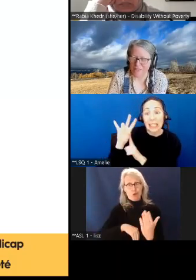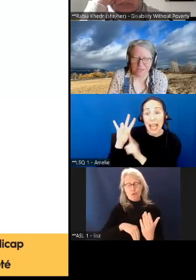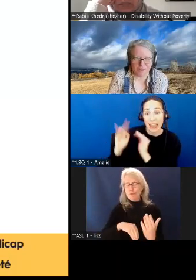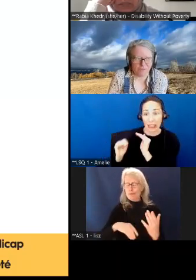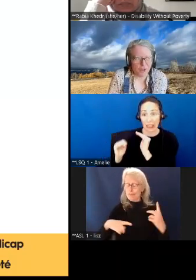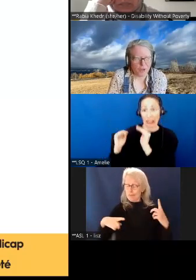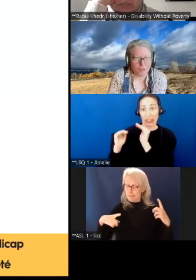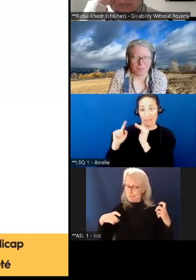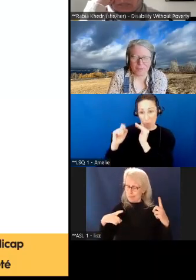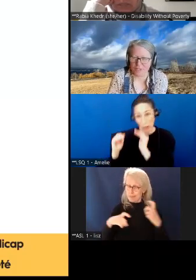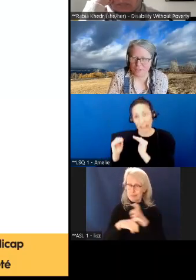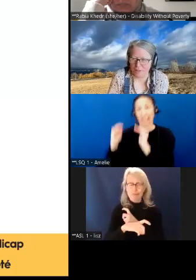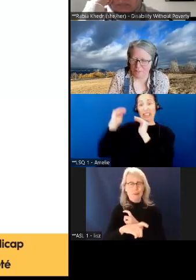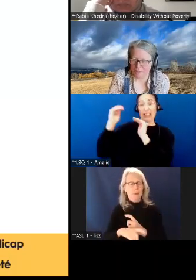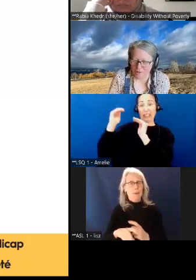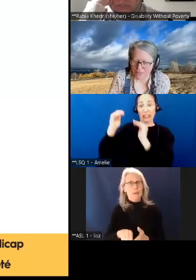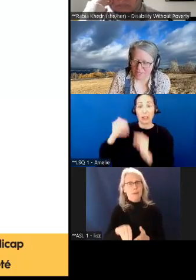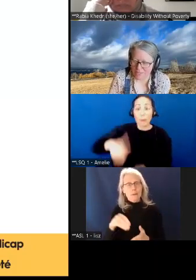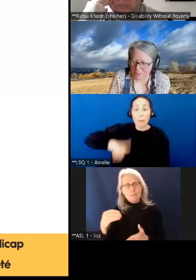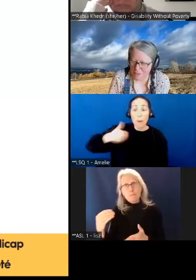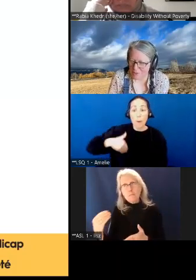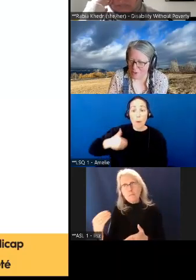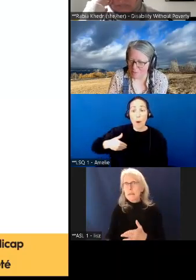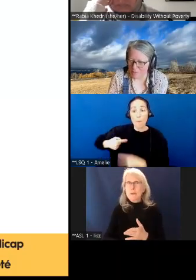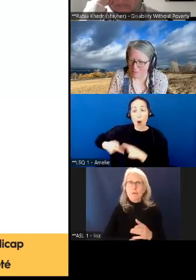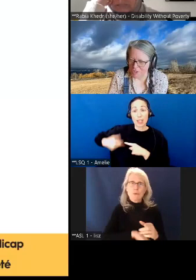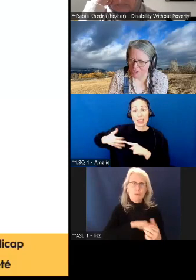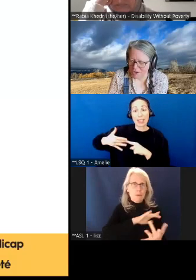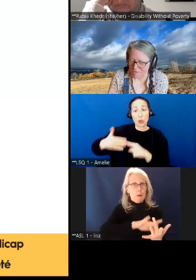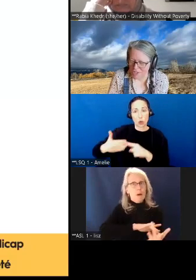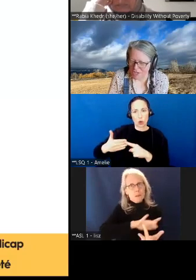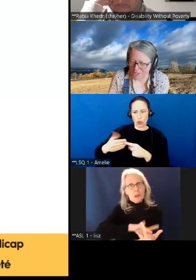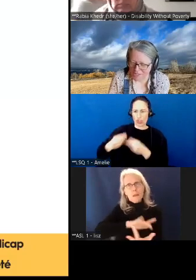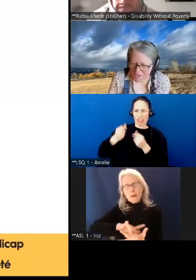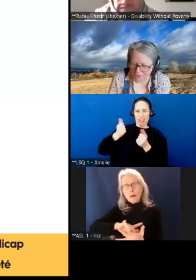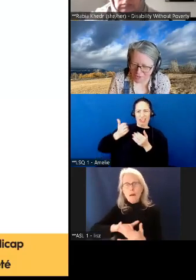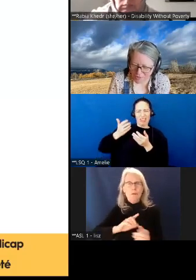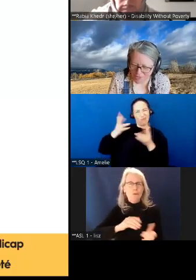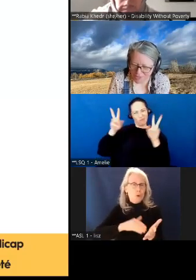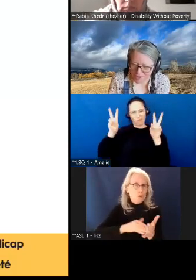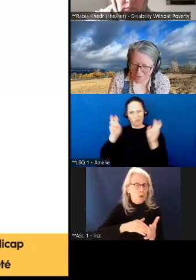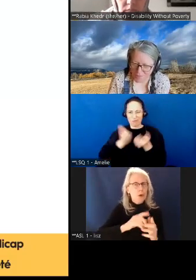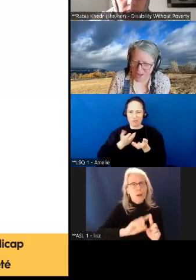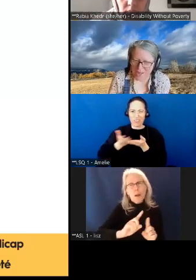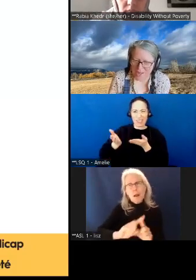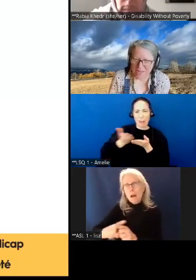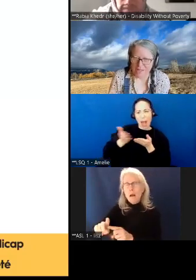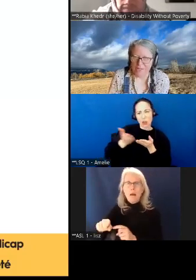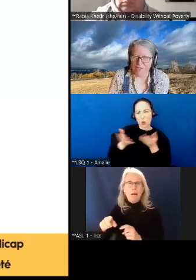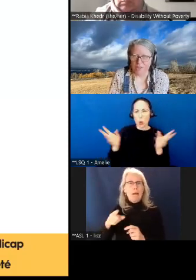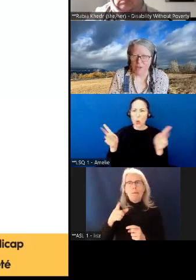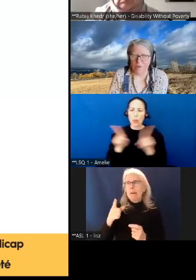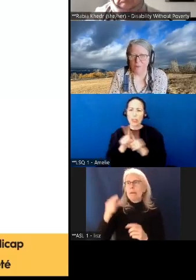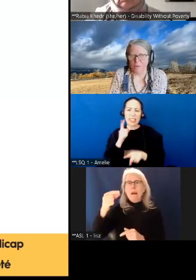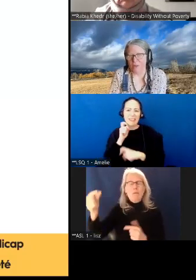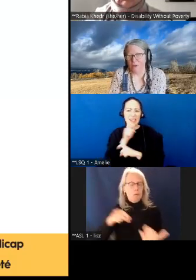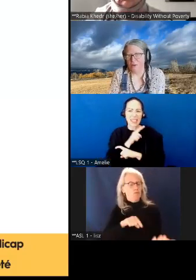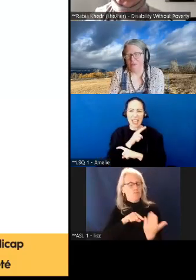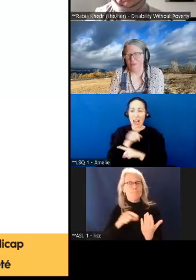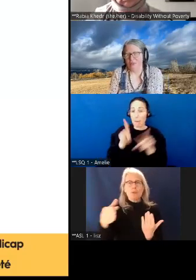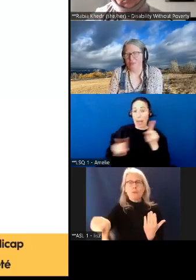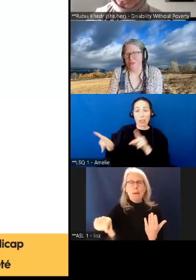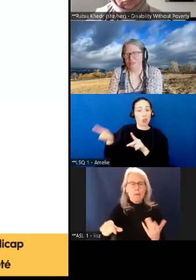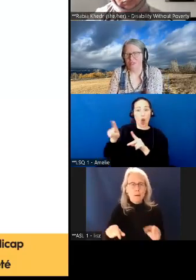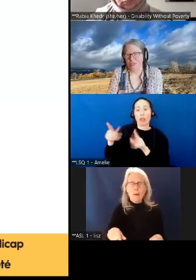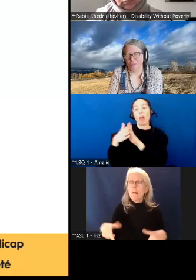nous être parce que c'est un processus de demande très dispendieux et très difficile. Les gens sont rejetés